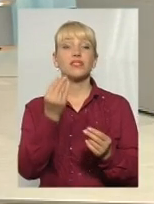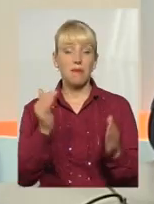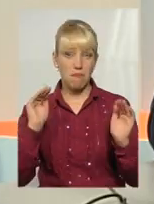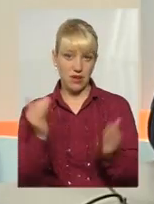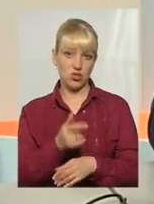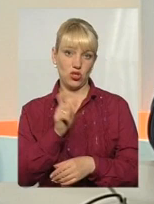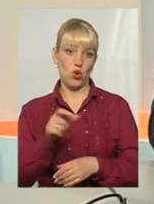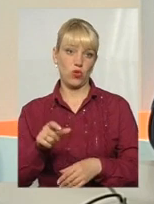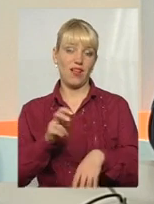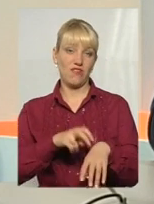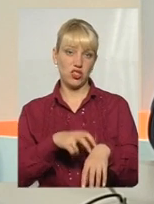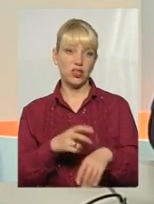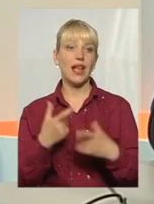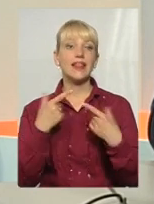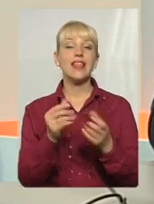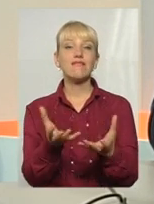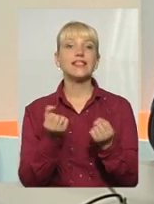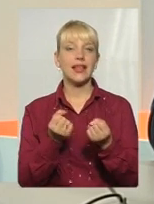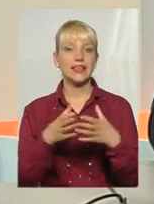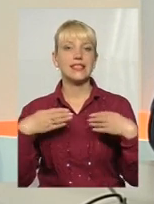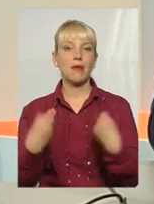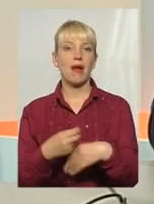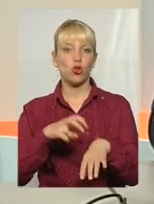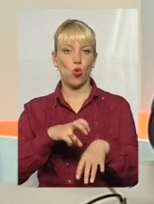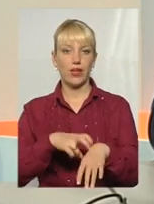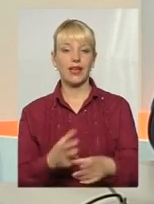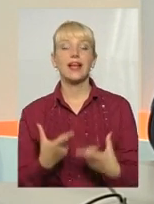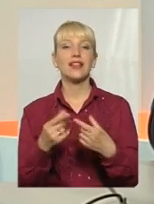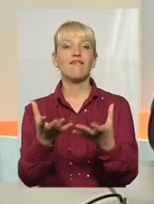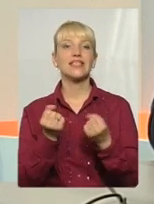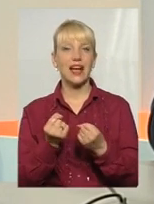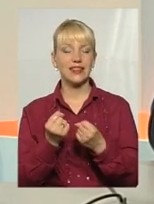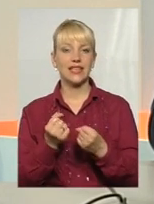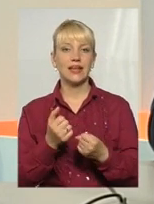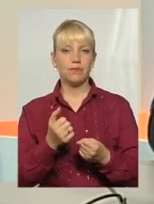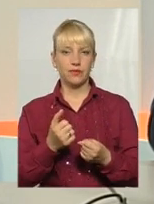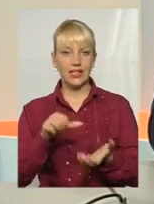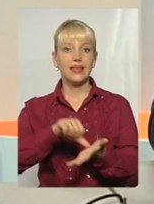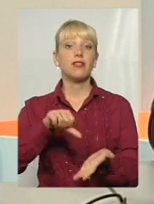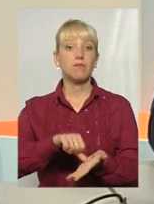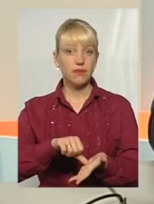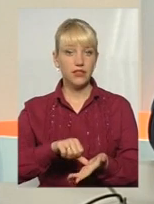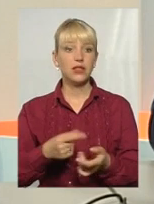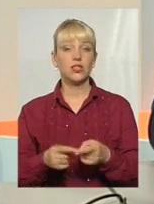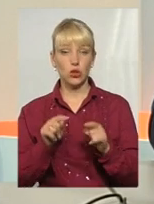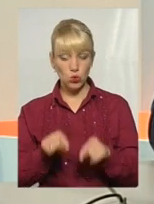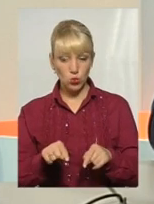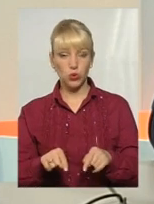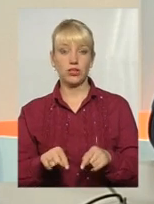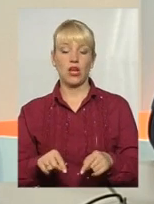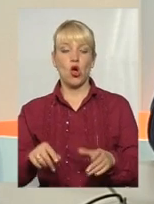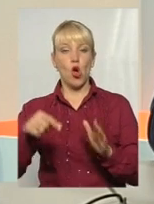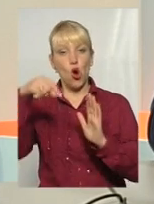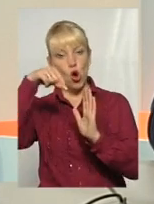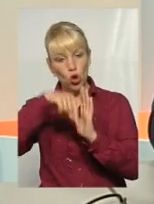Тому треба сьогодні думати, де взяти сімейного лікаря, де взяти терапевта. Тут роль дається об'єднаним територіальним